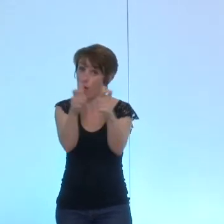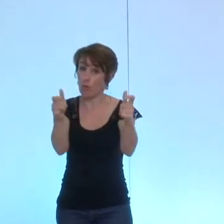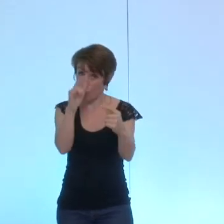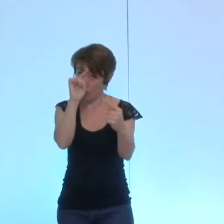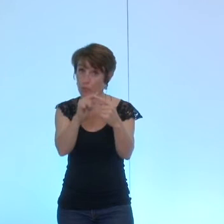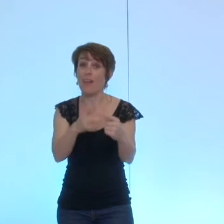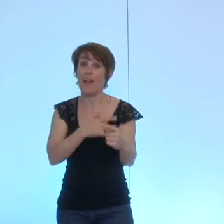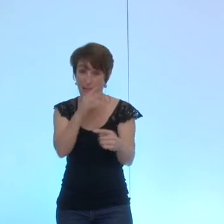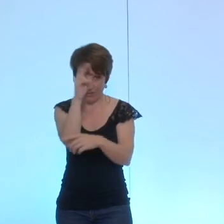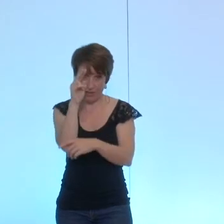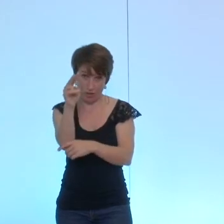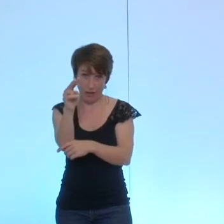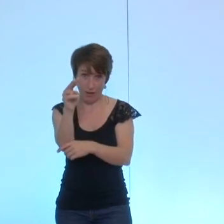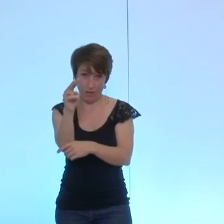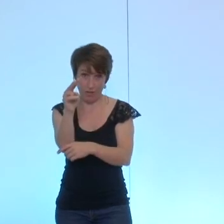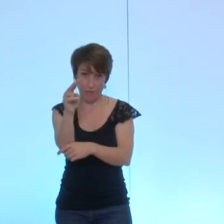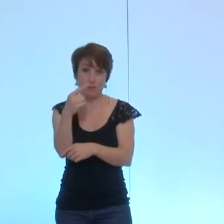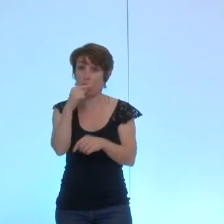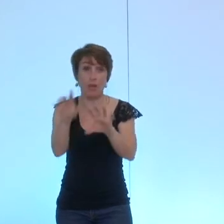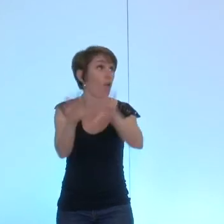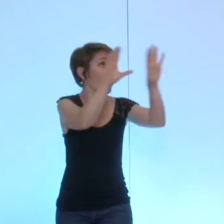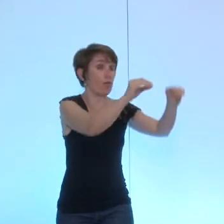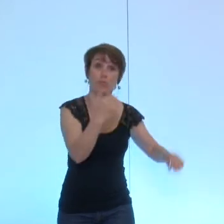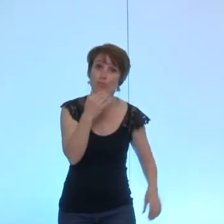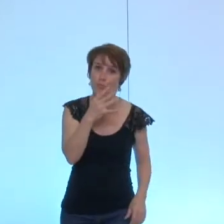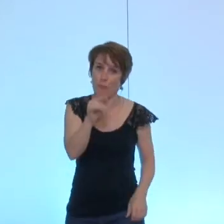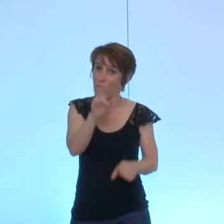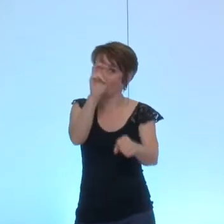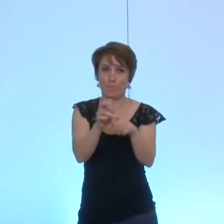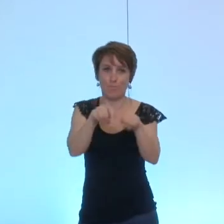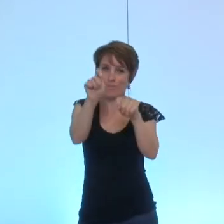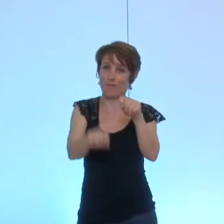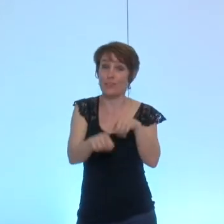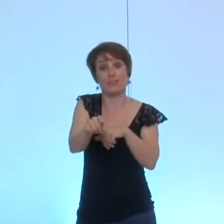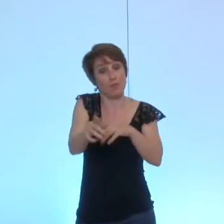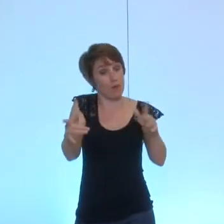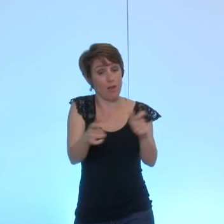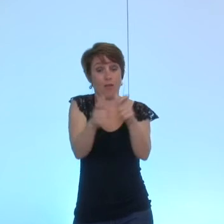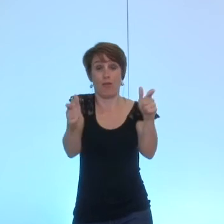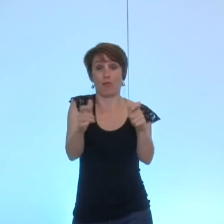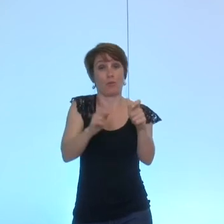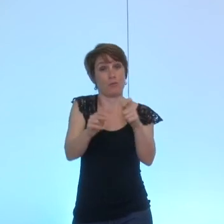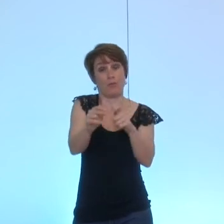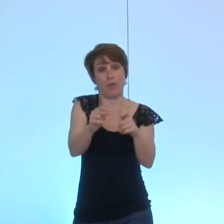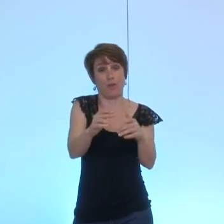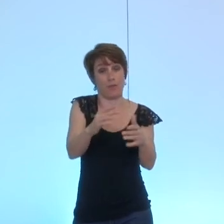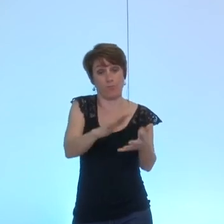délocalisable qui est au service de l'intérêt général et qui vivra sa vie dans les années à venir